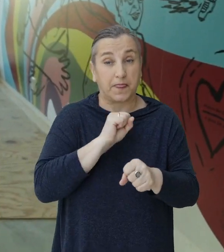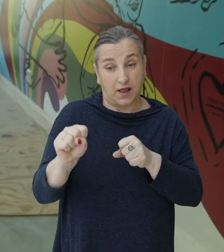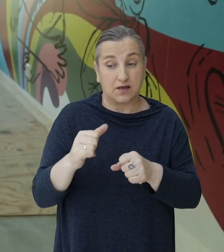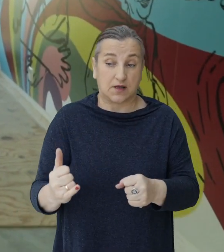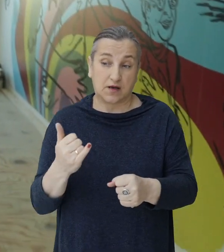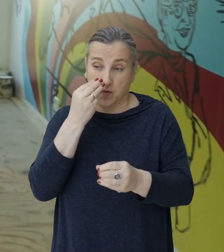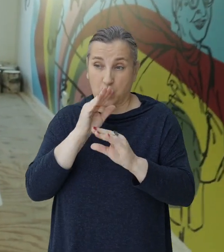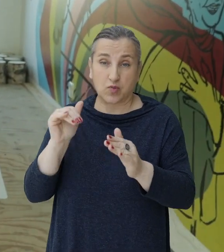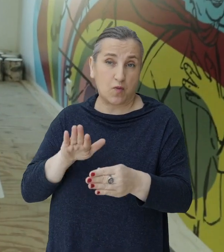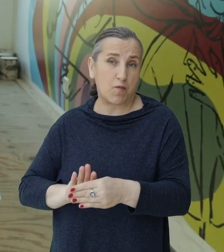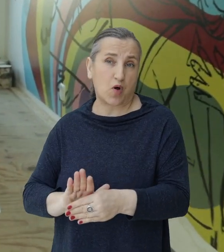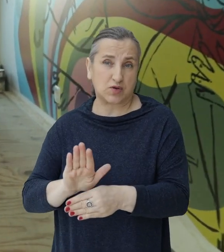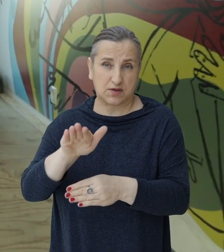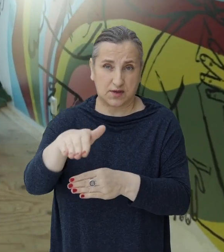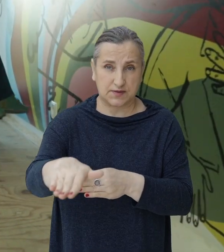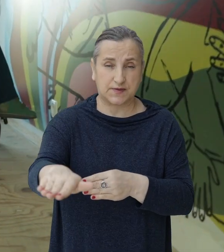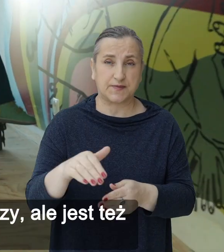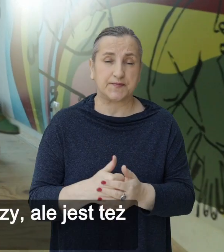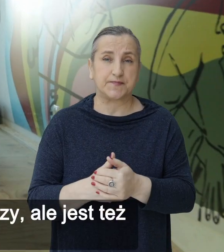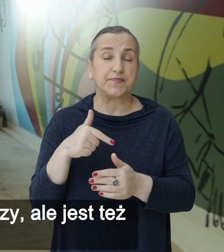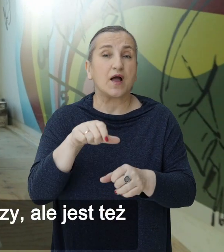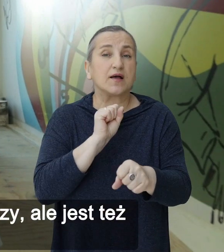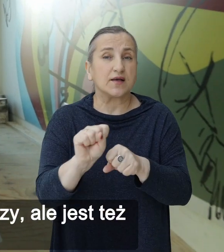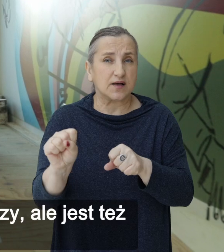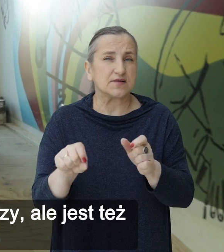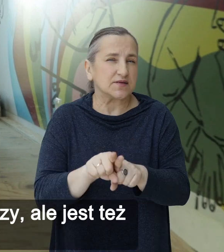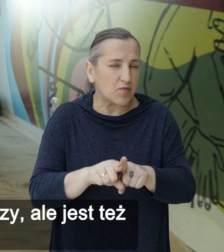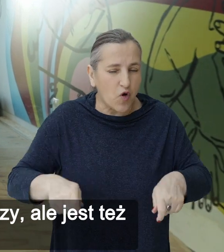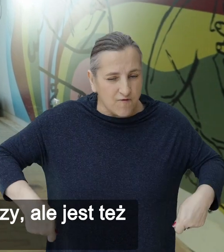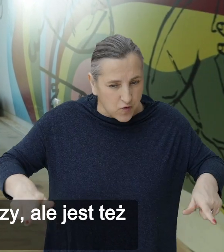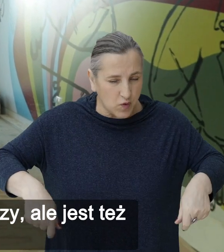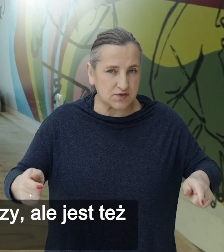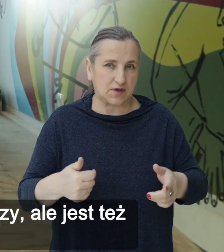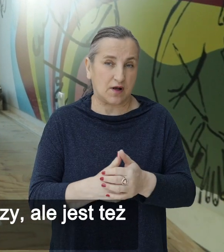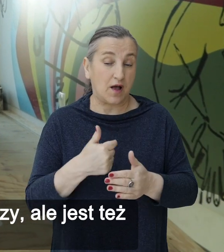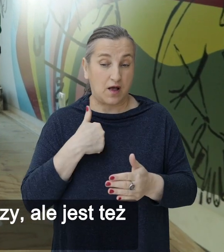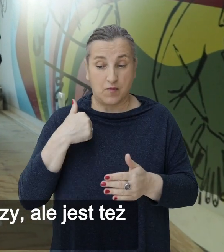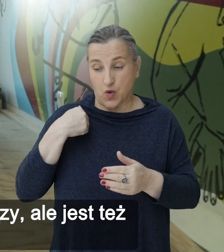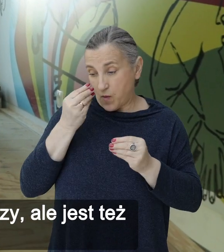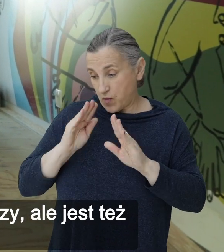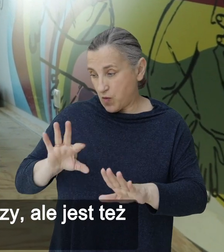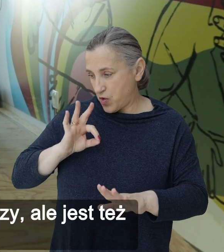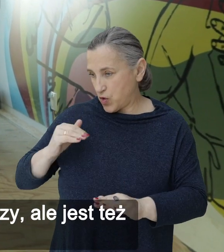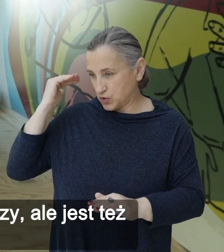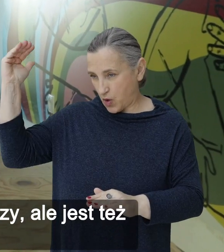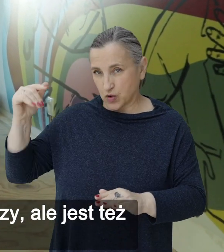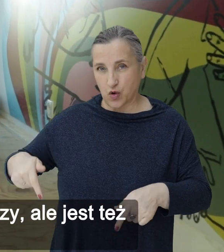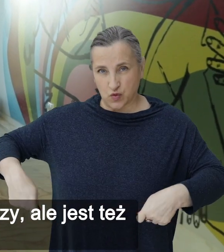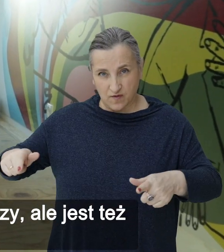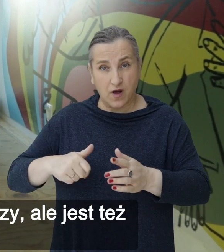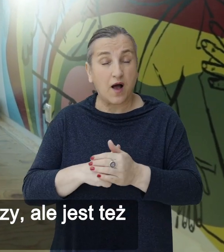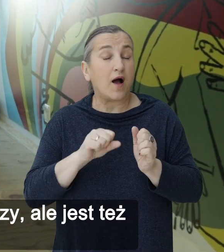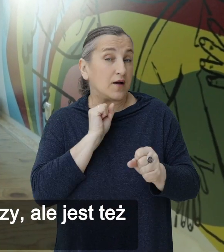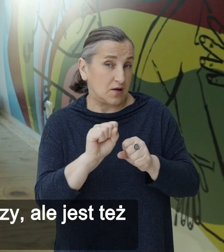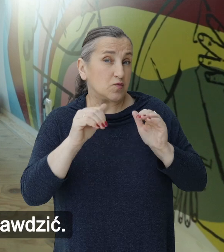i są również wózki. Pokazywałam wózek większy, ale jest